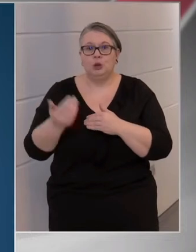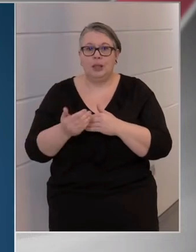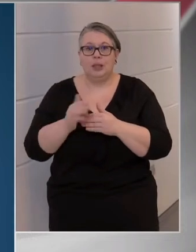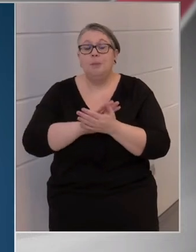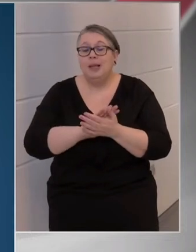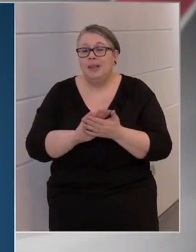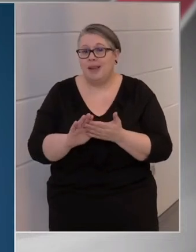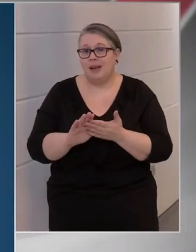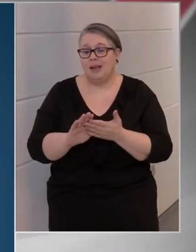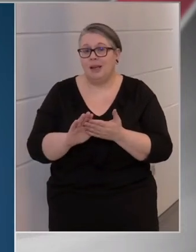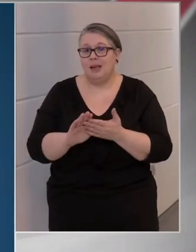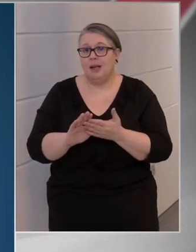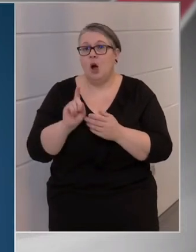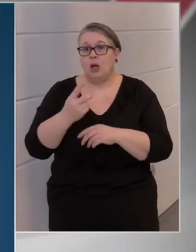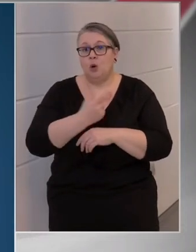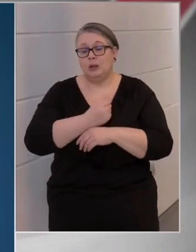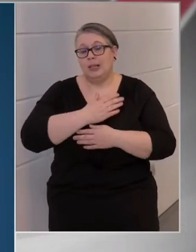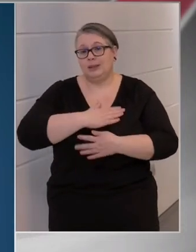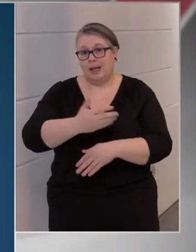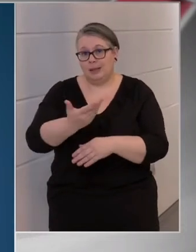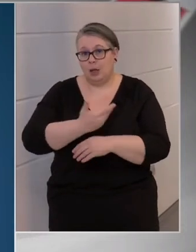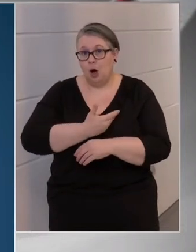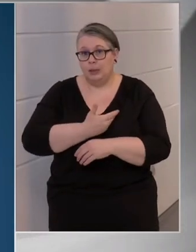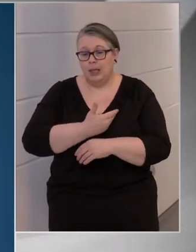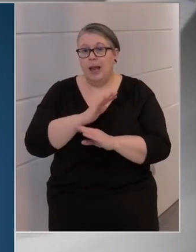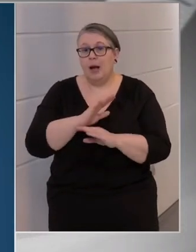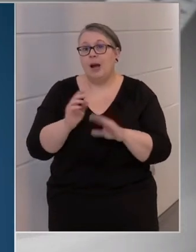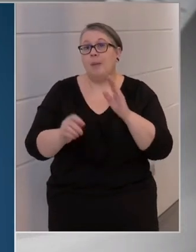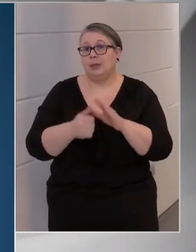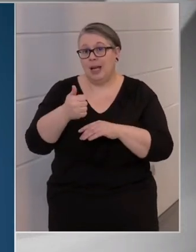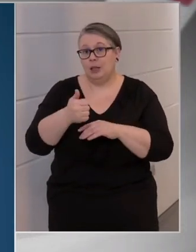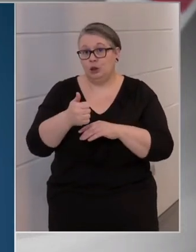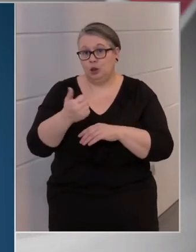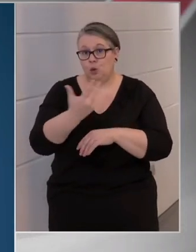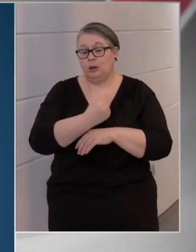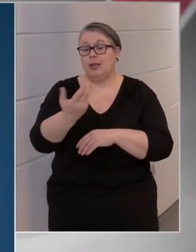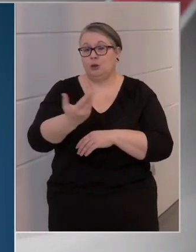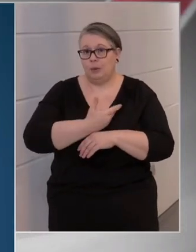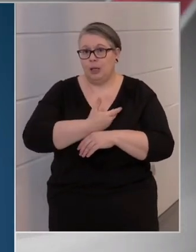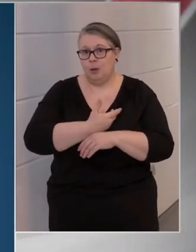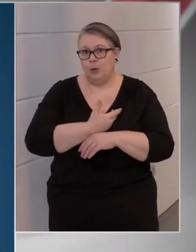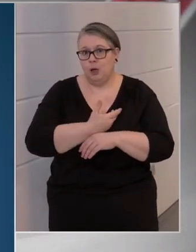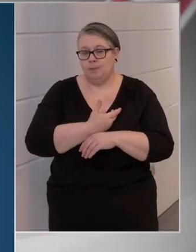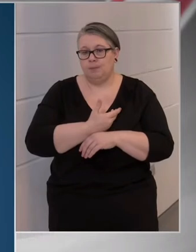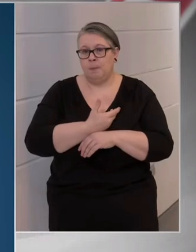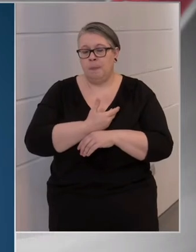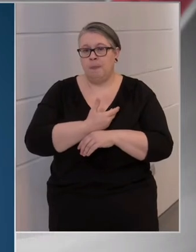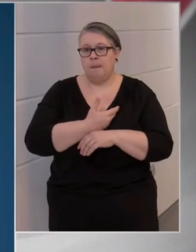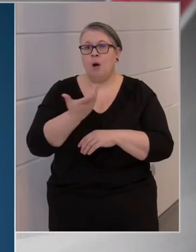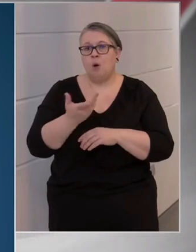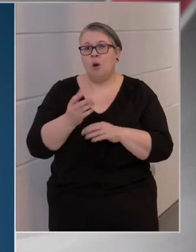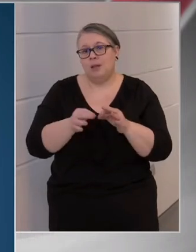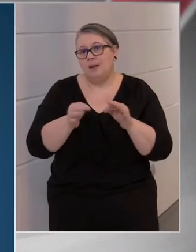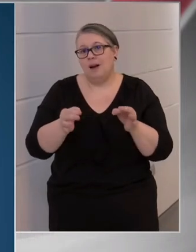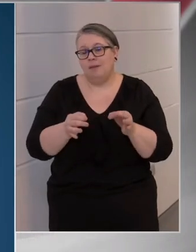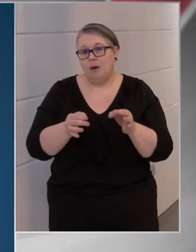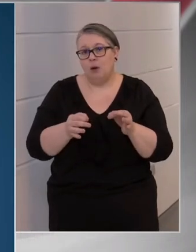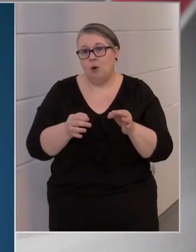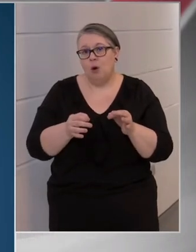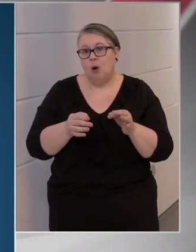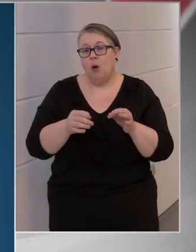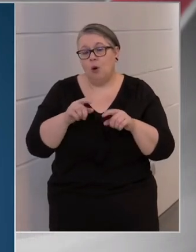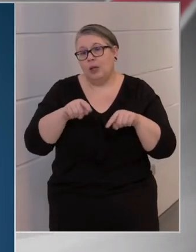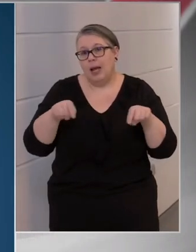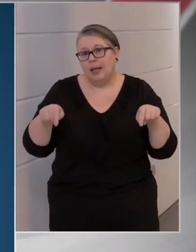mindenki, aki oltást szeretne kapni, az legalább az első oltást meg tudja kapni, akkor nyilvánvaló, hogy egyesetekben